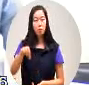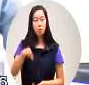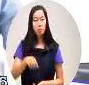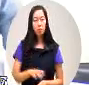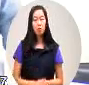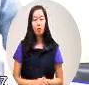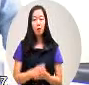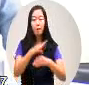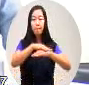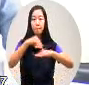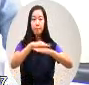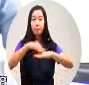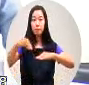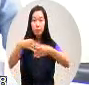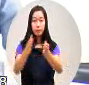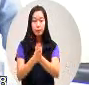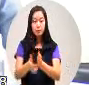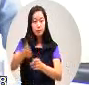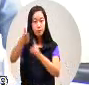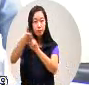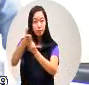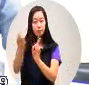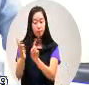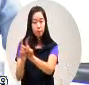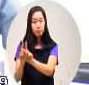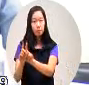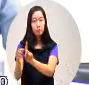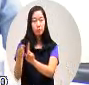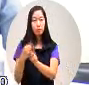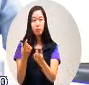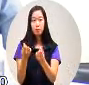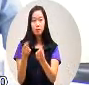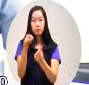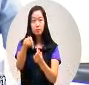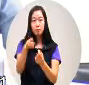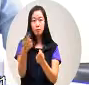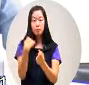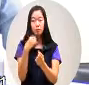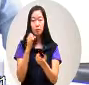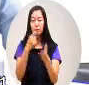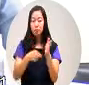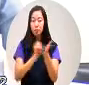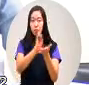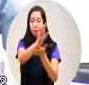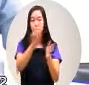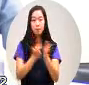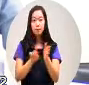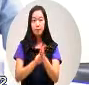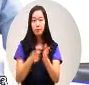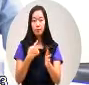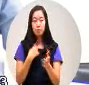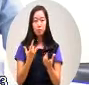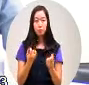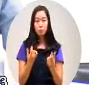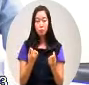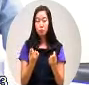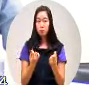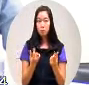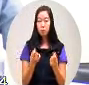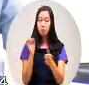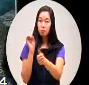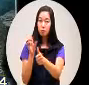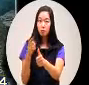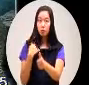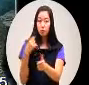国部长在那边透过公路局简报的时候我同样的也